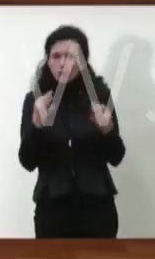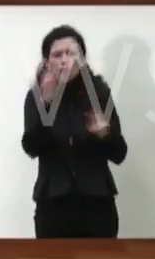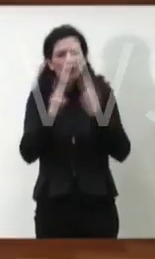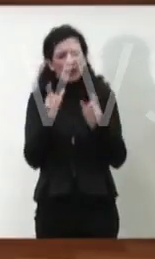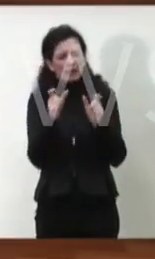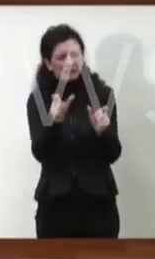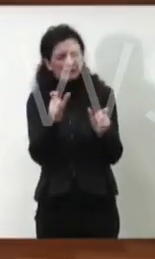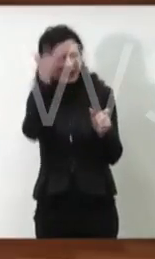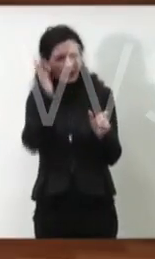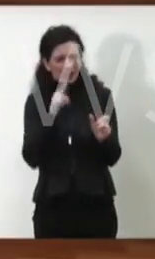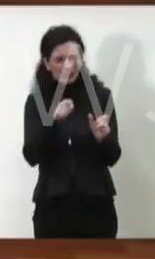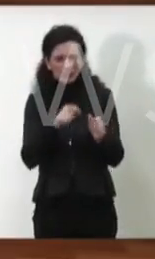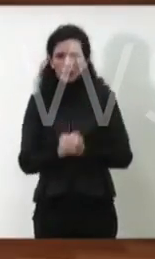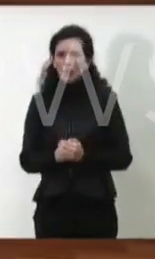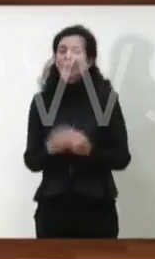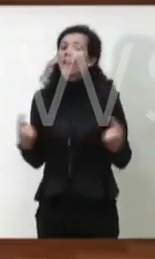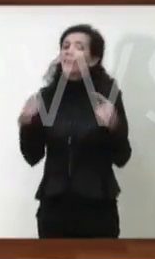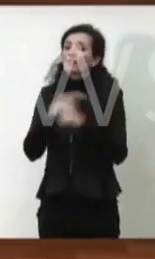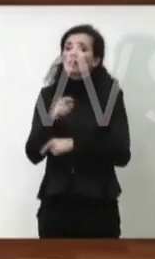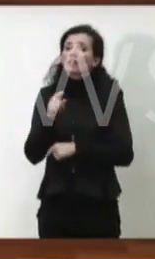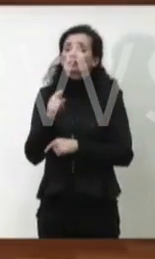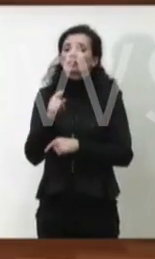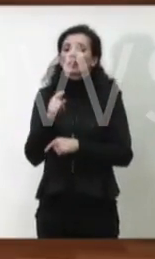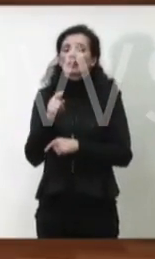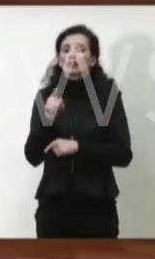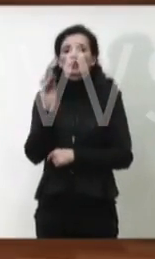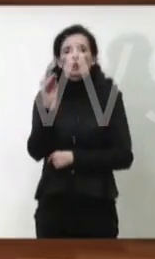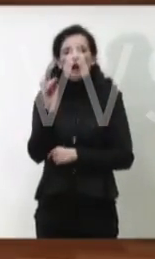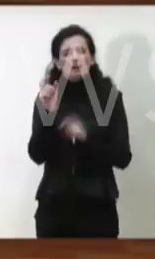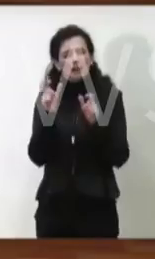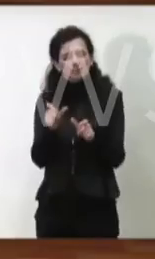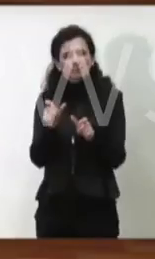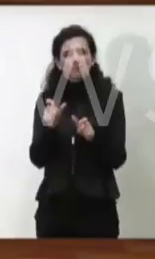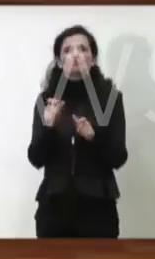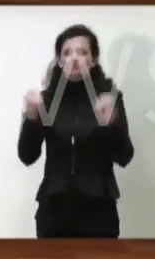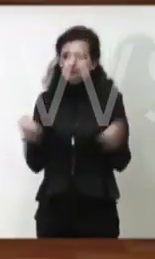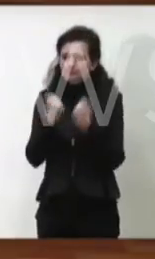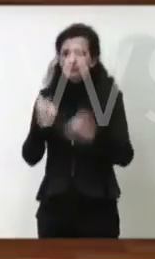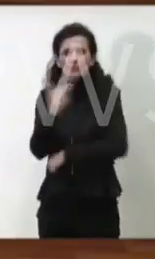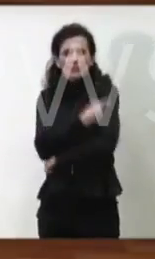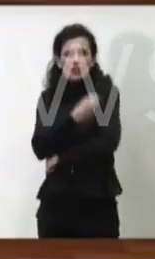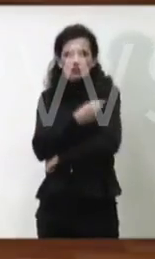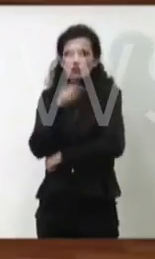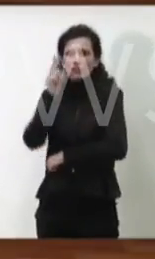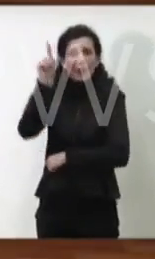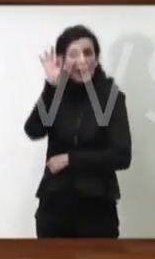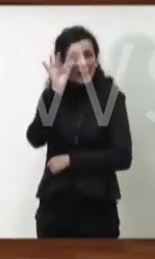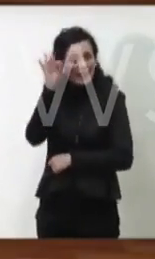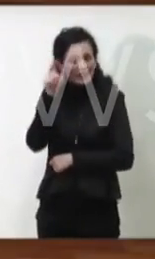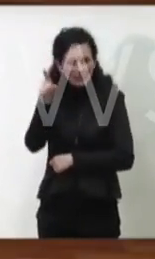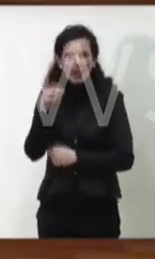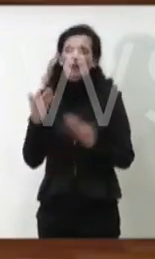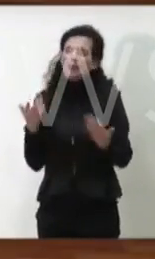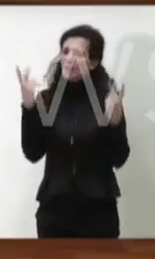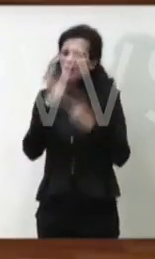Per quanto riguarda la campagna vaccinale in Inghilterra, questo è un momento storico, al di là dopo delle